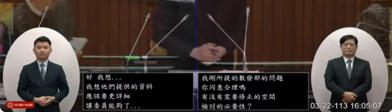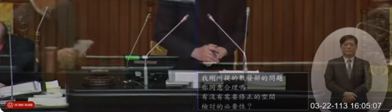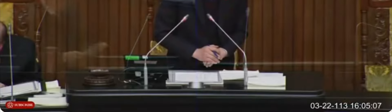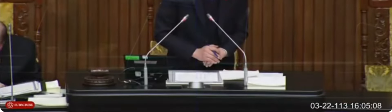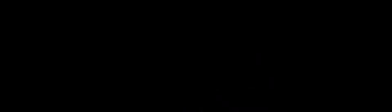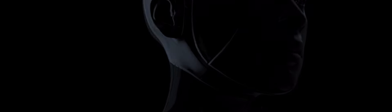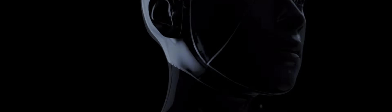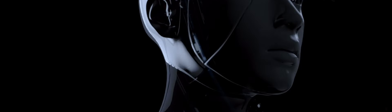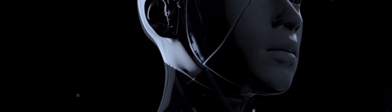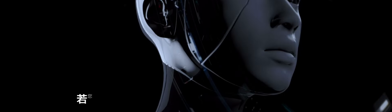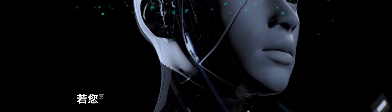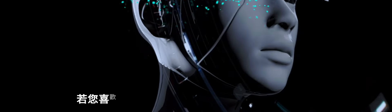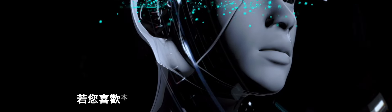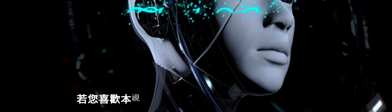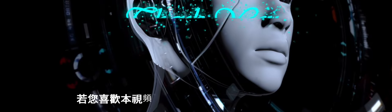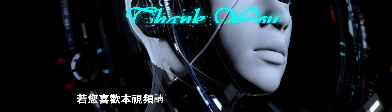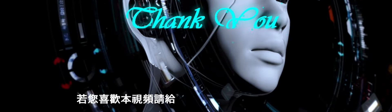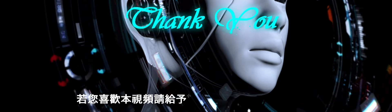謝謝許委員